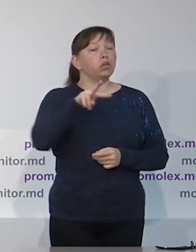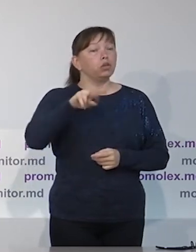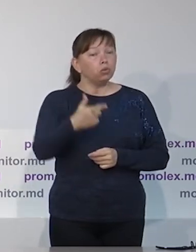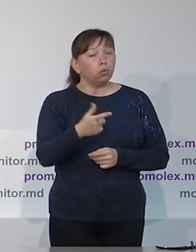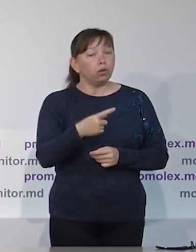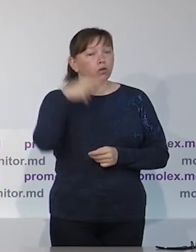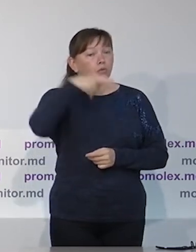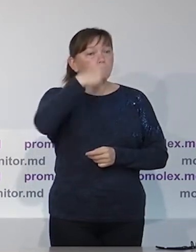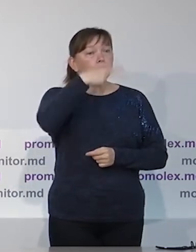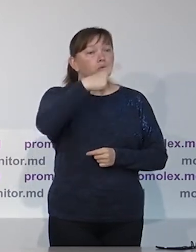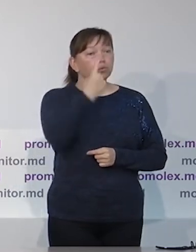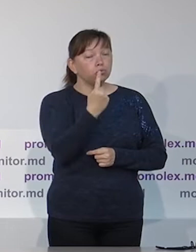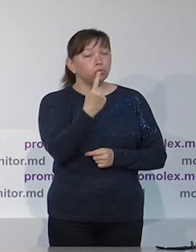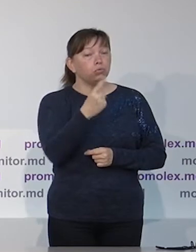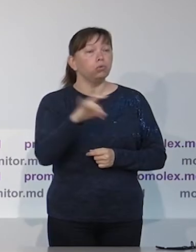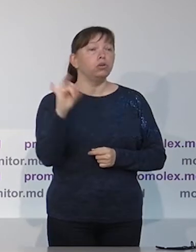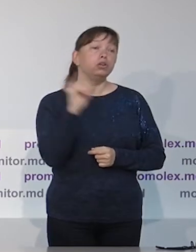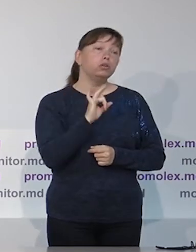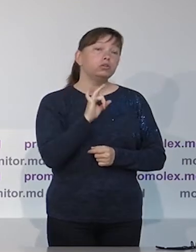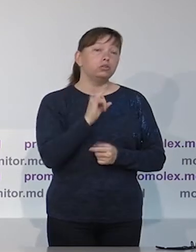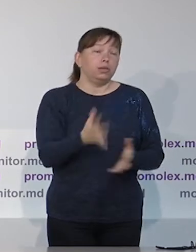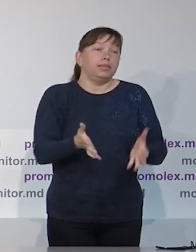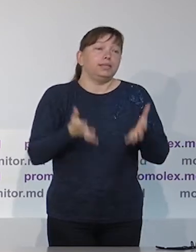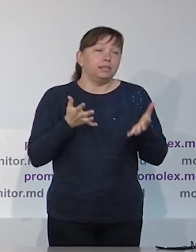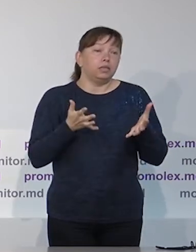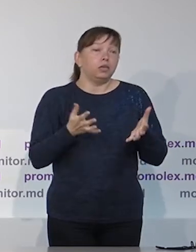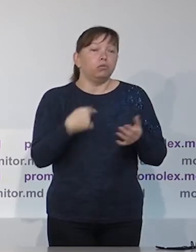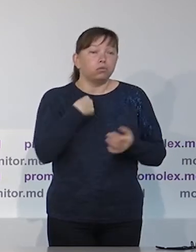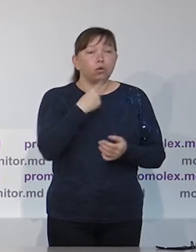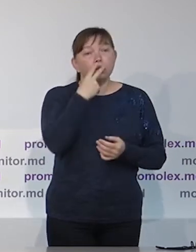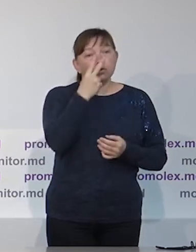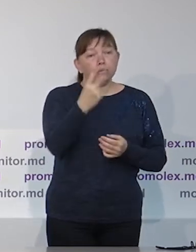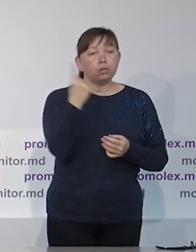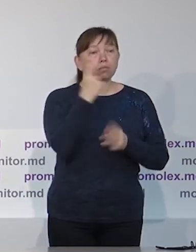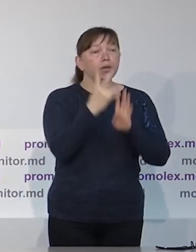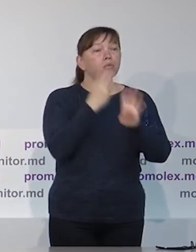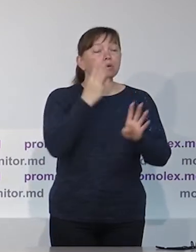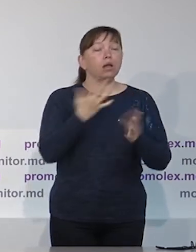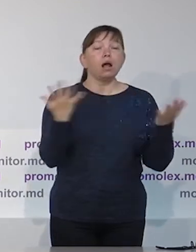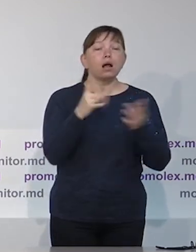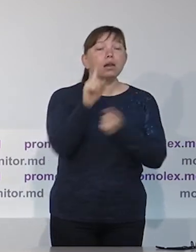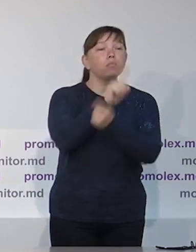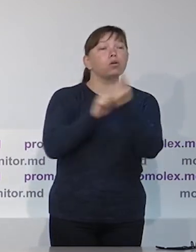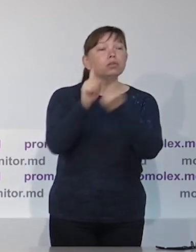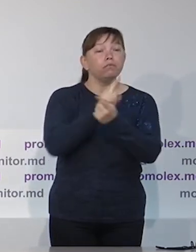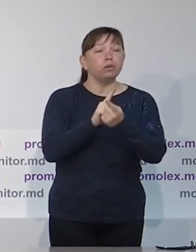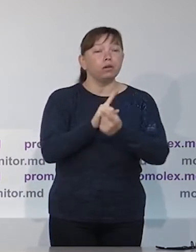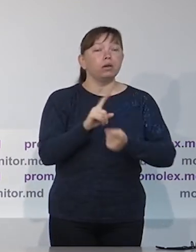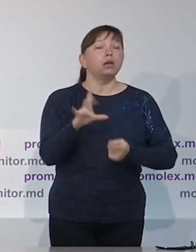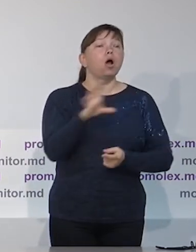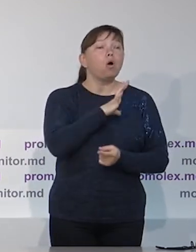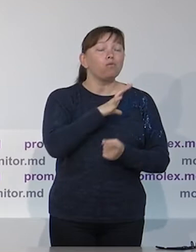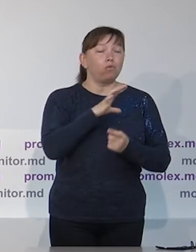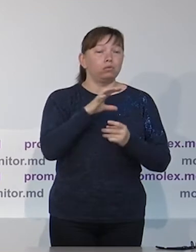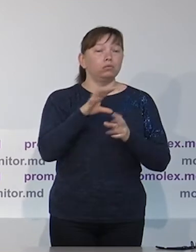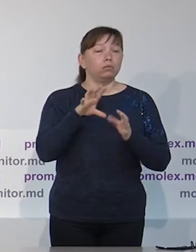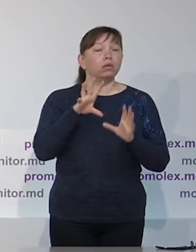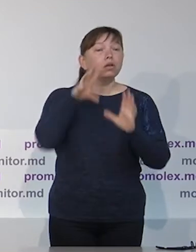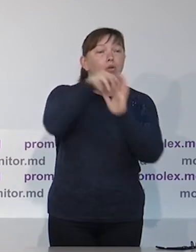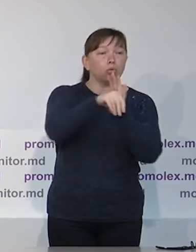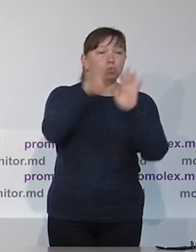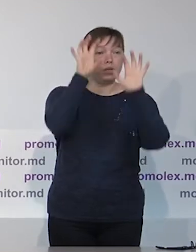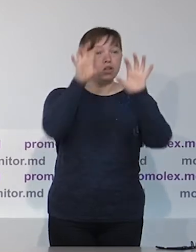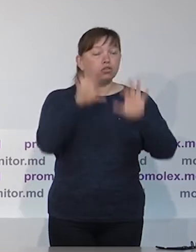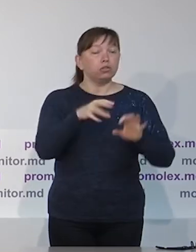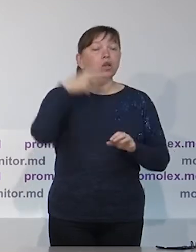тут, конечно, должны рассмотреть законодательные основы для этих выборов и, конечно,